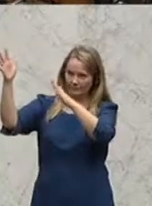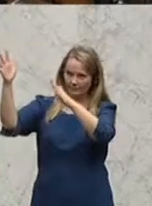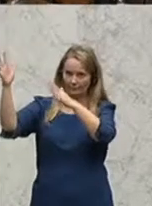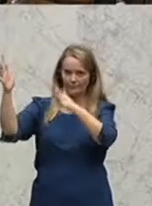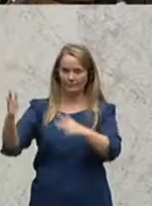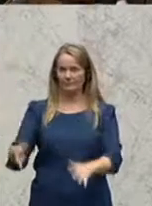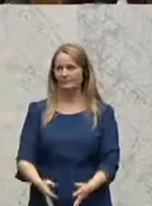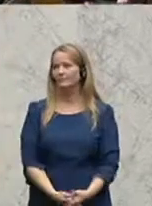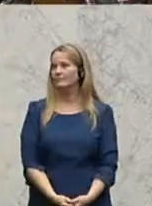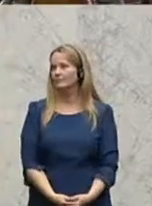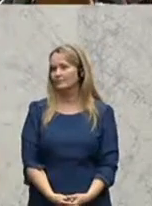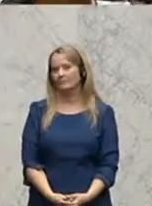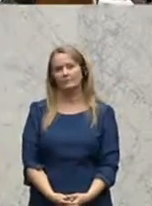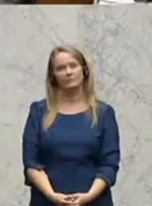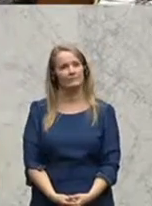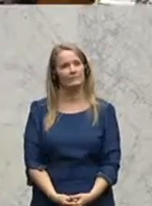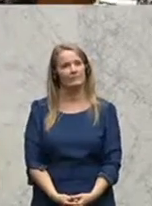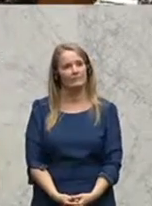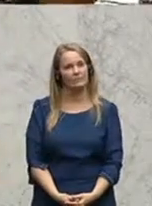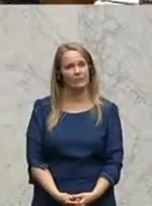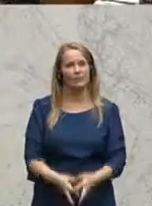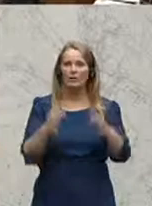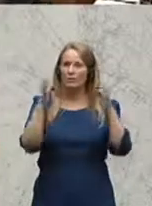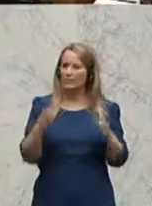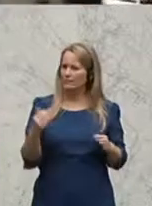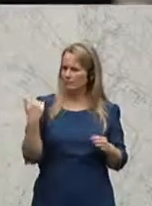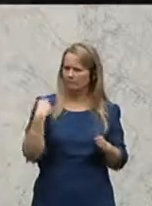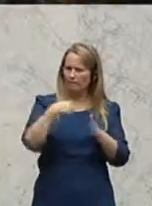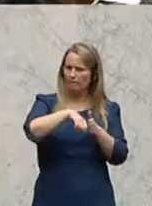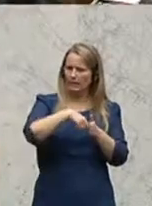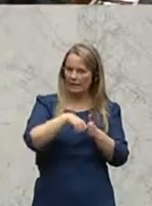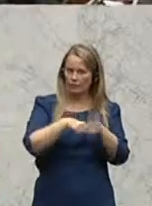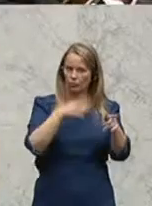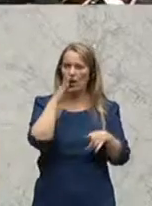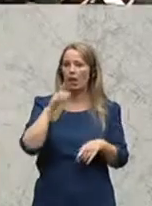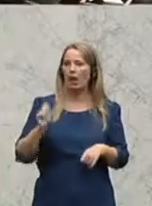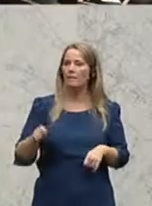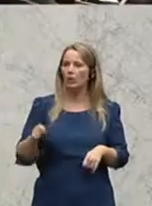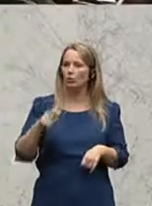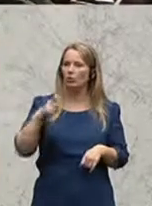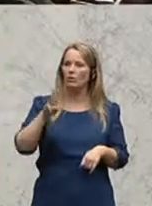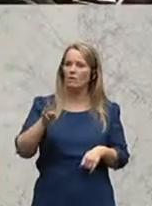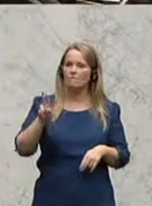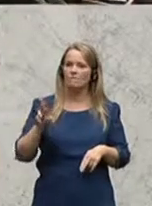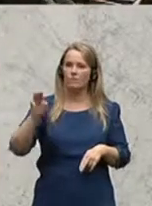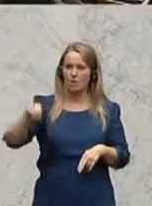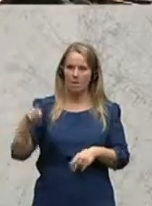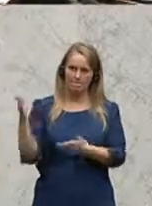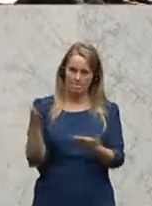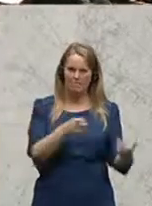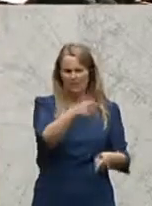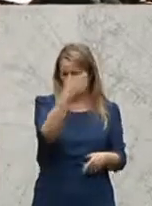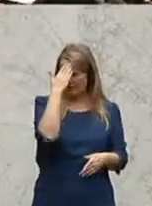Andreas Zakostelsky ist doch nicht, wie von mir behauptet, der letzte Sprecher dieser Debatte. Es gibt nämlich eine Nachtragsmeldung des